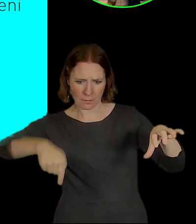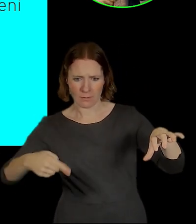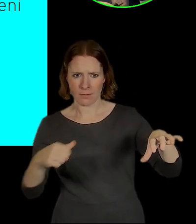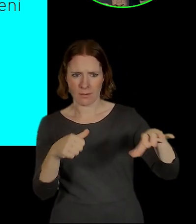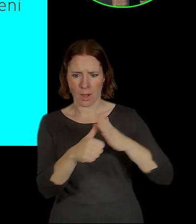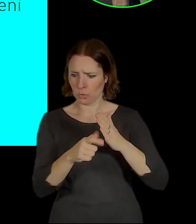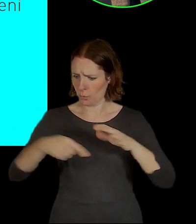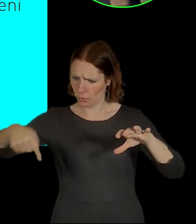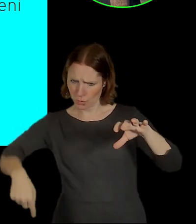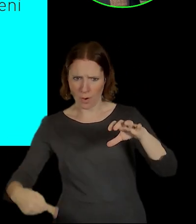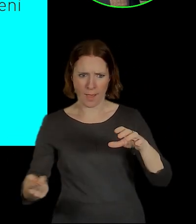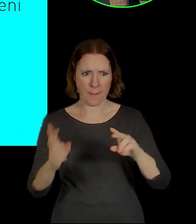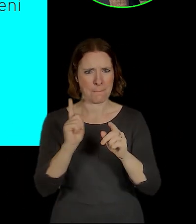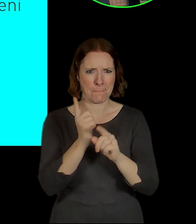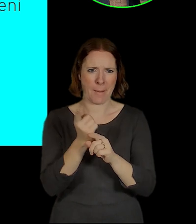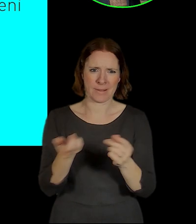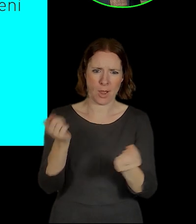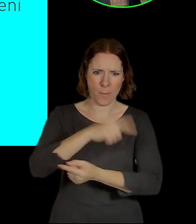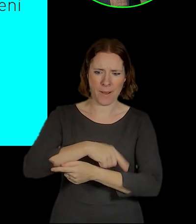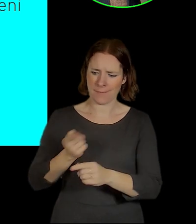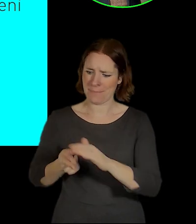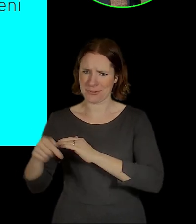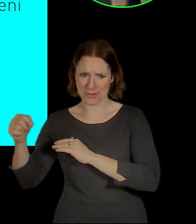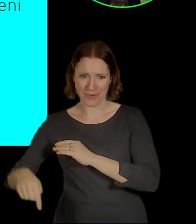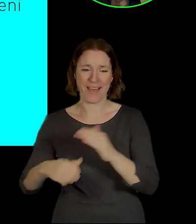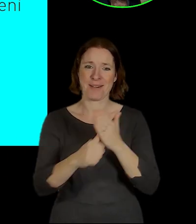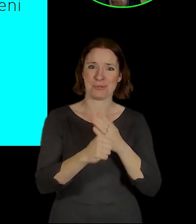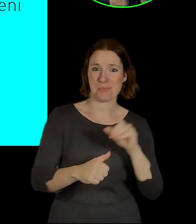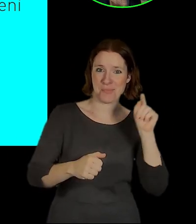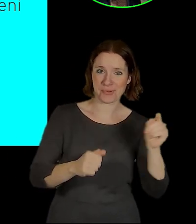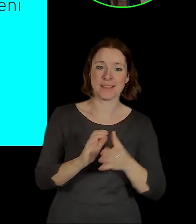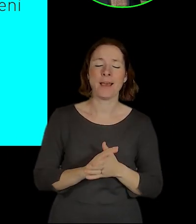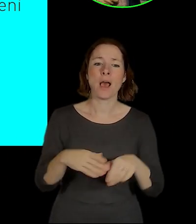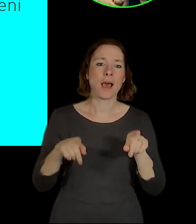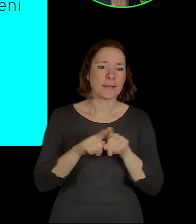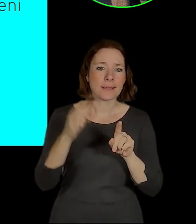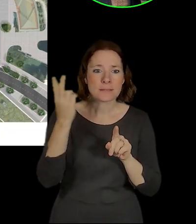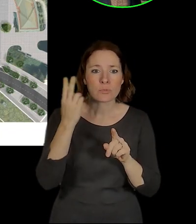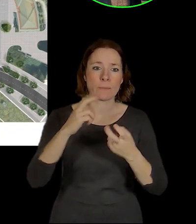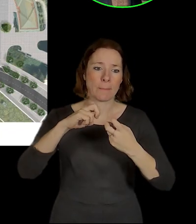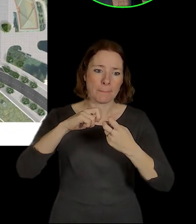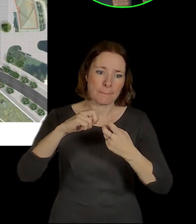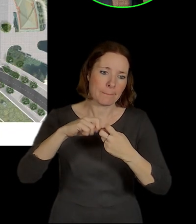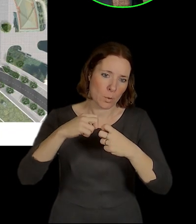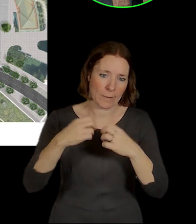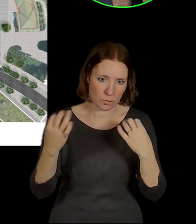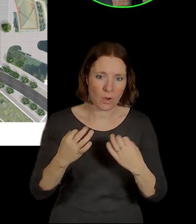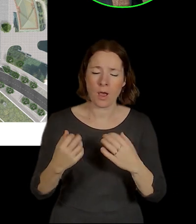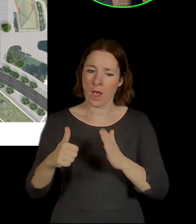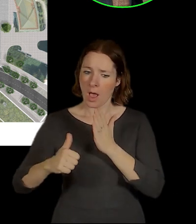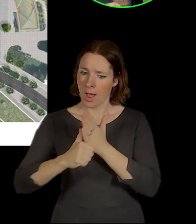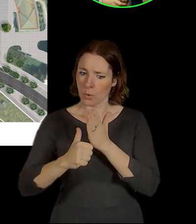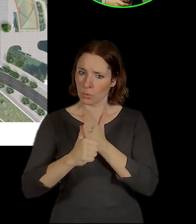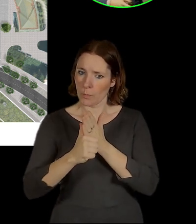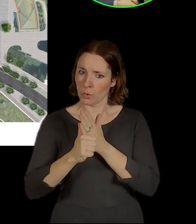opačný model. Tím by mělo dojít odstranění různých zákoutí, tím, že se to prostě srovná, že ty autobusy tam budou zastavovat před